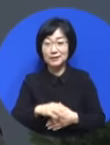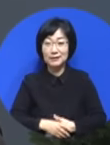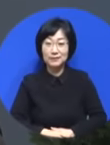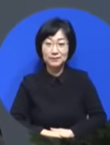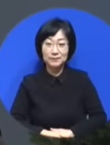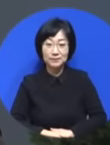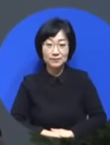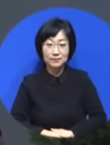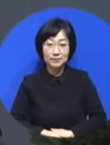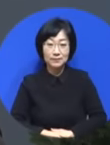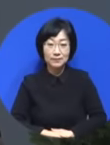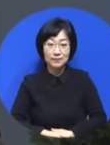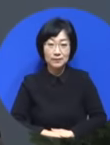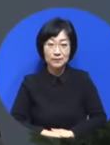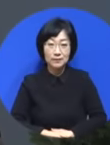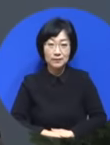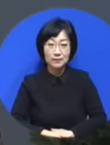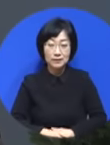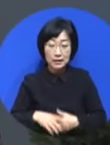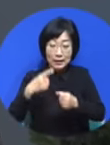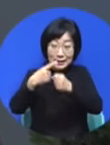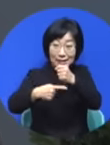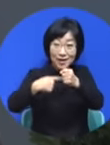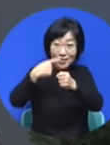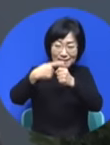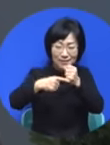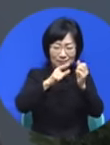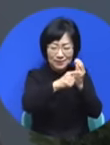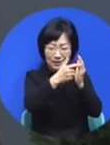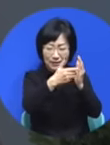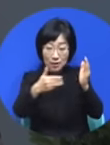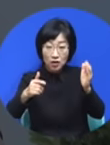날이 갈수록 하나님의 역사가 커짐을 볼 수 있어요.